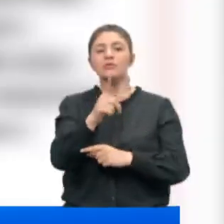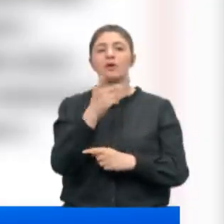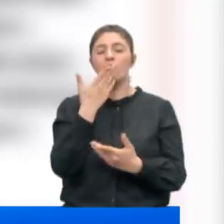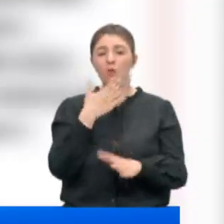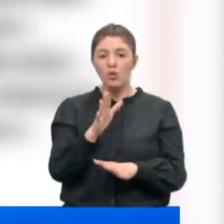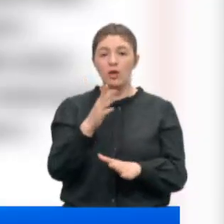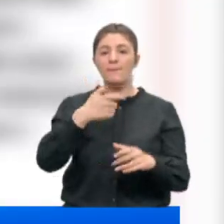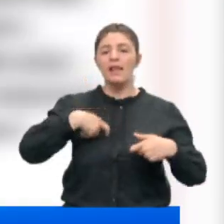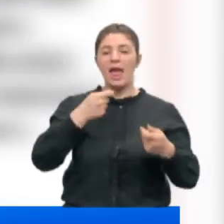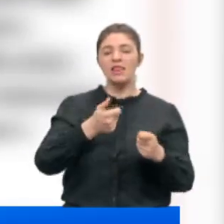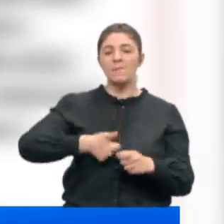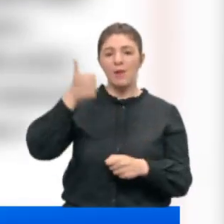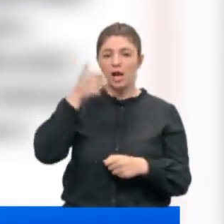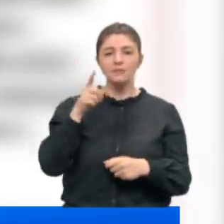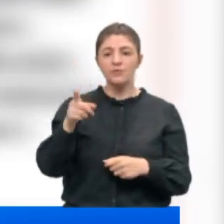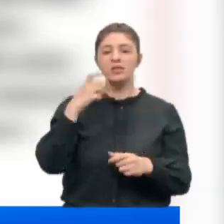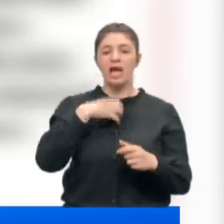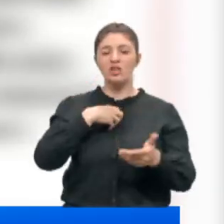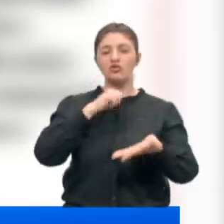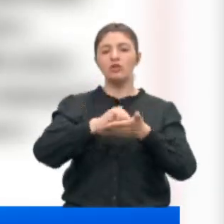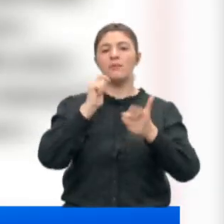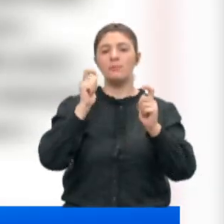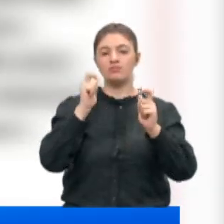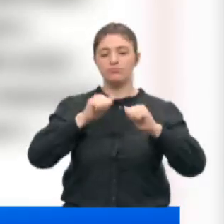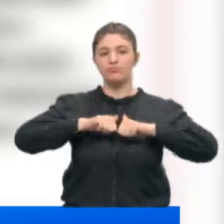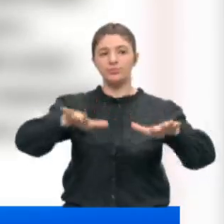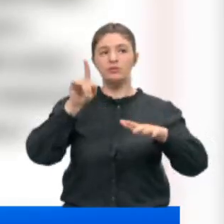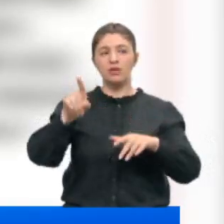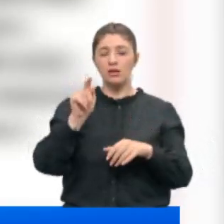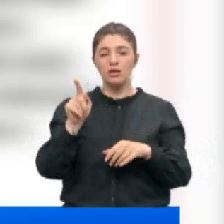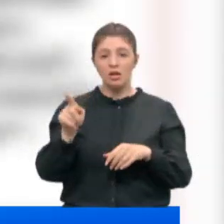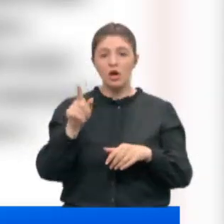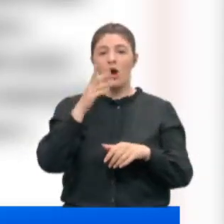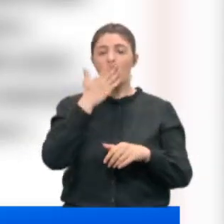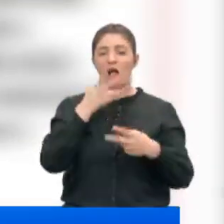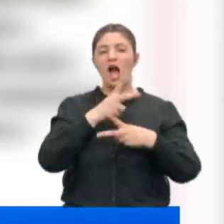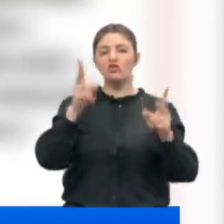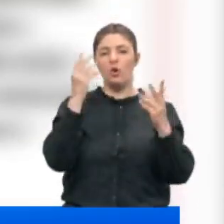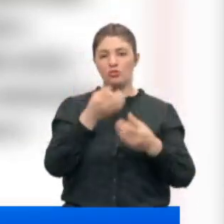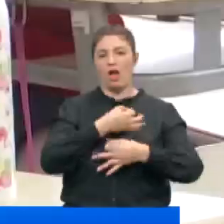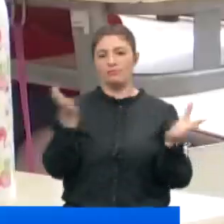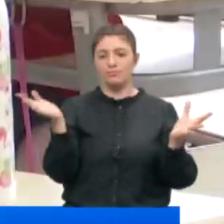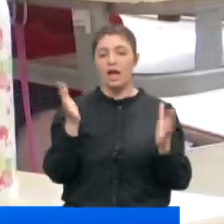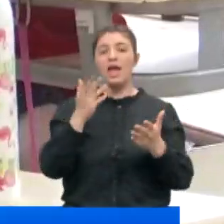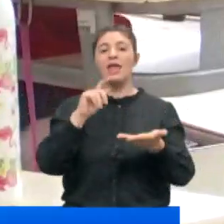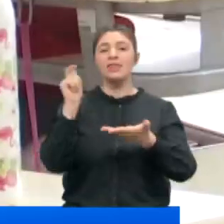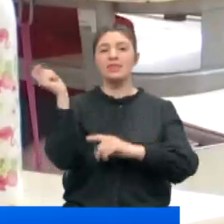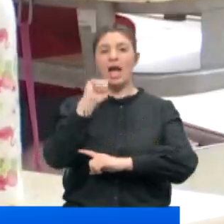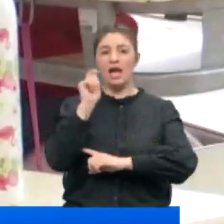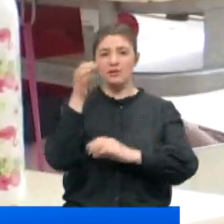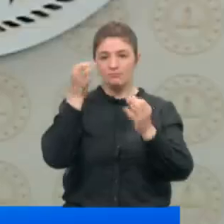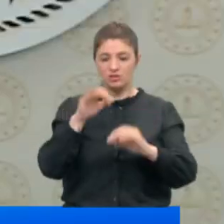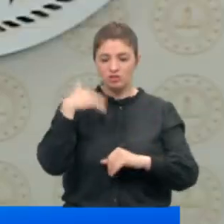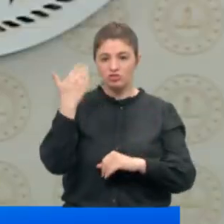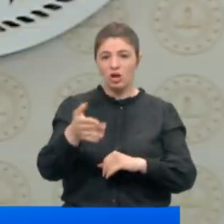gitmedi. Milli Eğitim Bakanı Ziya Selçuk, sosyal medya hesabından yaptığı bu paylaşımla okulların açıldığını duyurdu. Ders dili çaldıktan